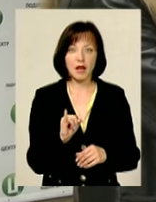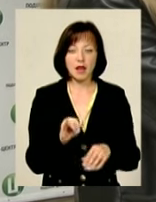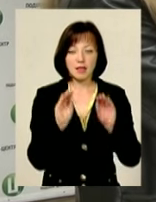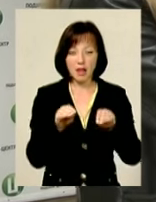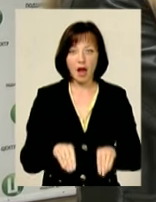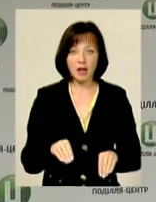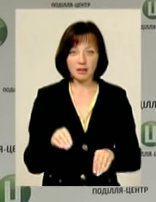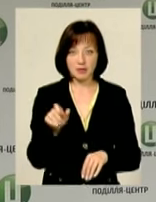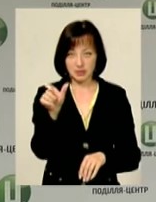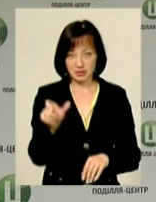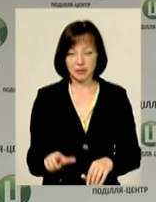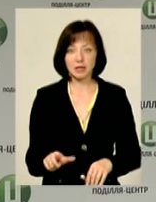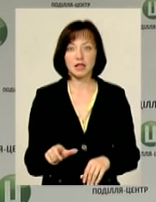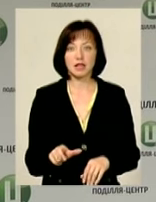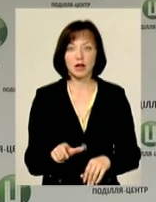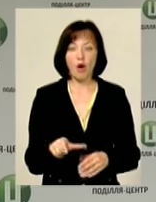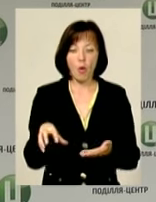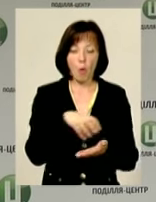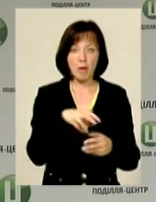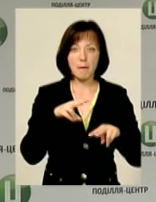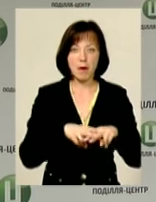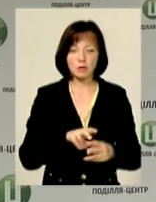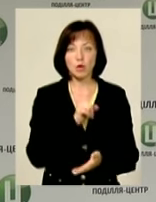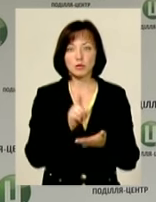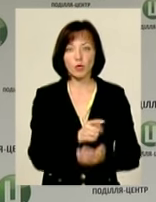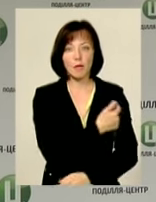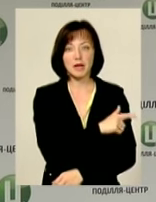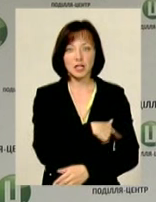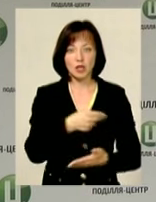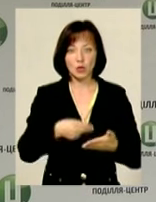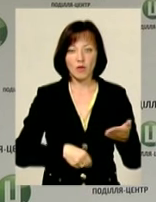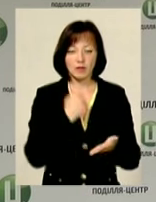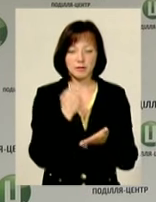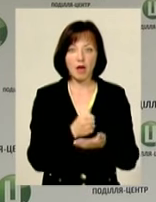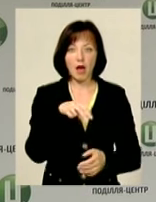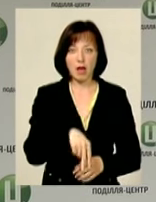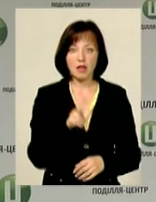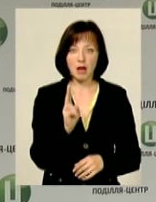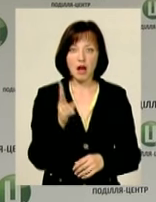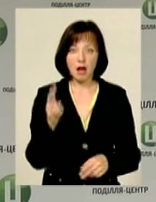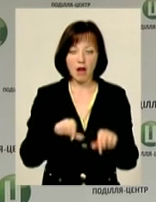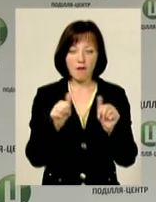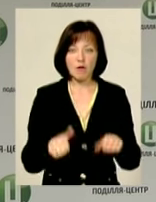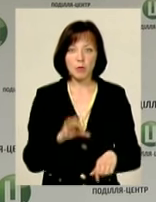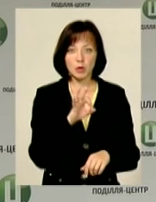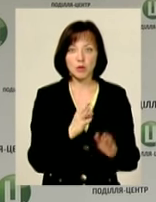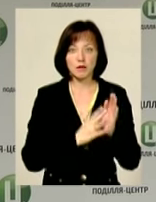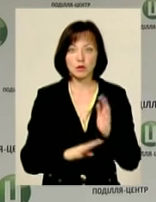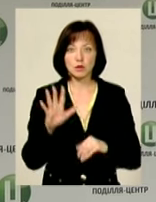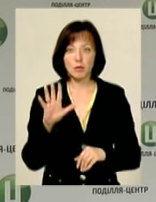ксерокопія паспорта Подається обов'язково медична довідка, завірена ЛКК, форма 095О,